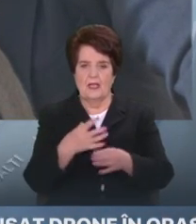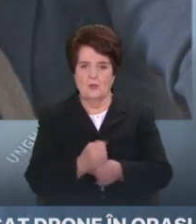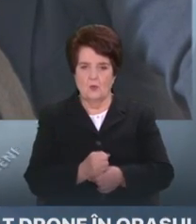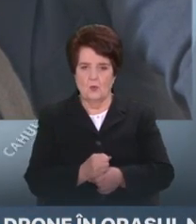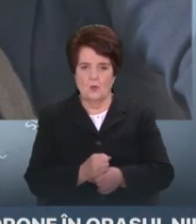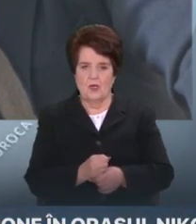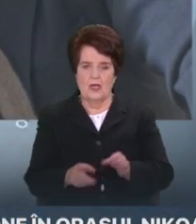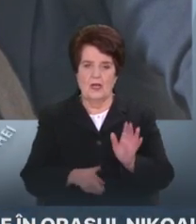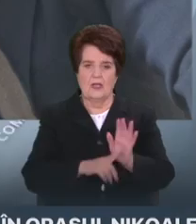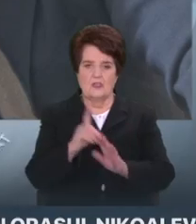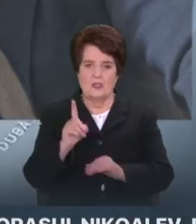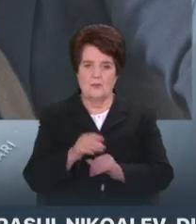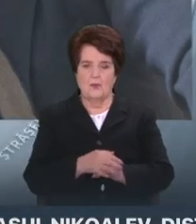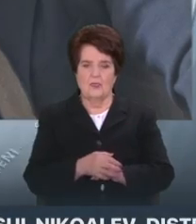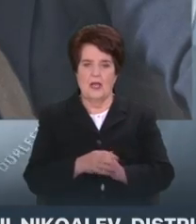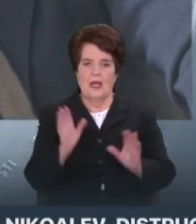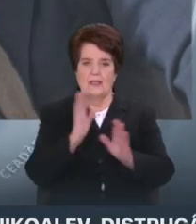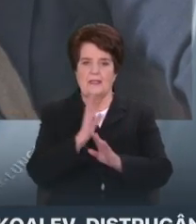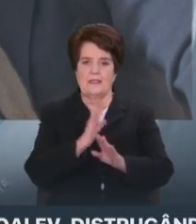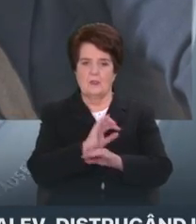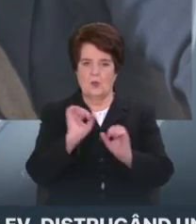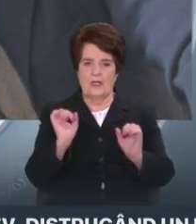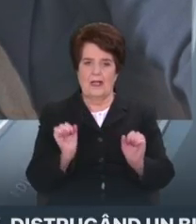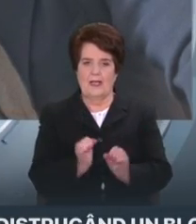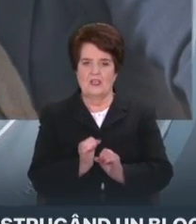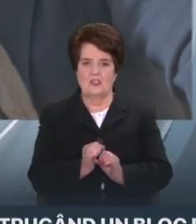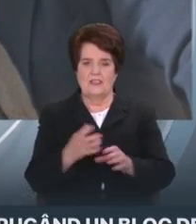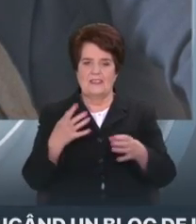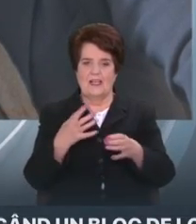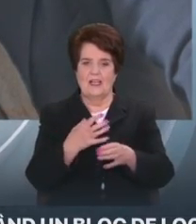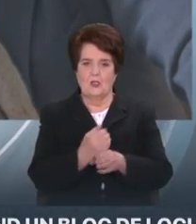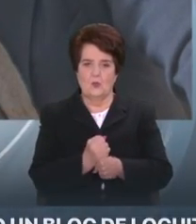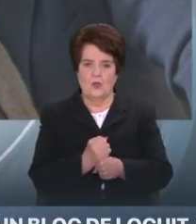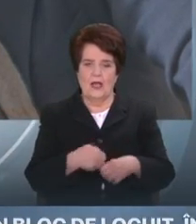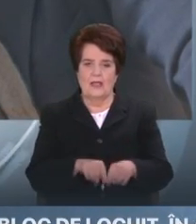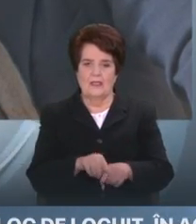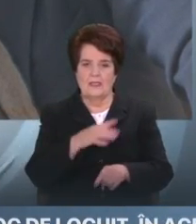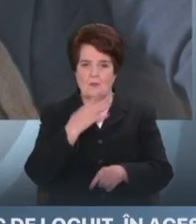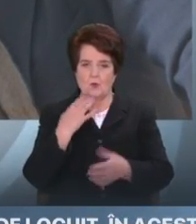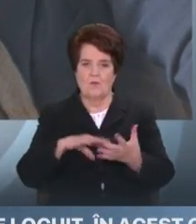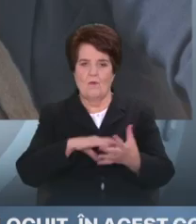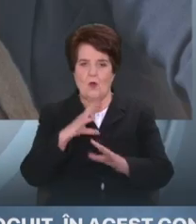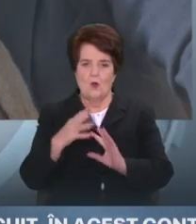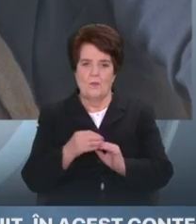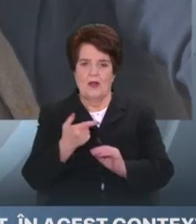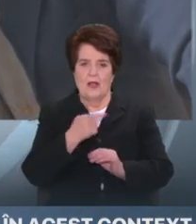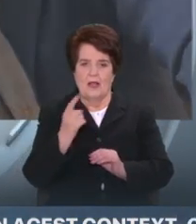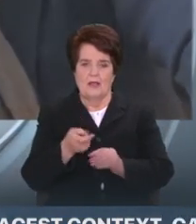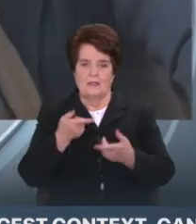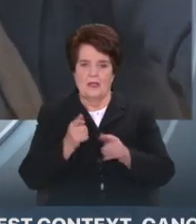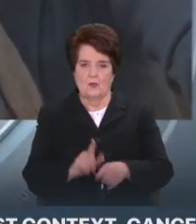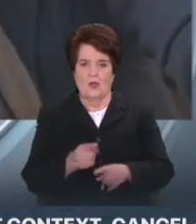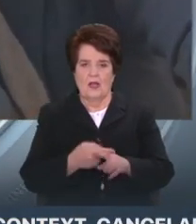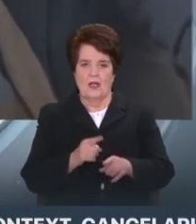iată, la început de sezon rece, să reducă atât de mult volumele de gaze naturale pe